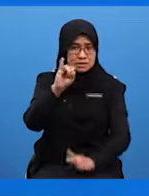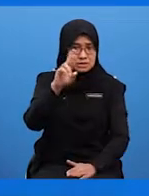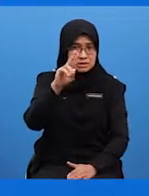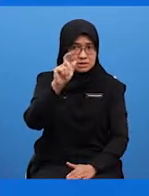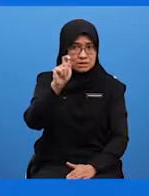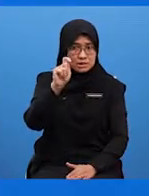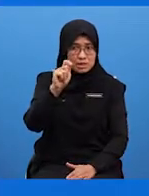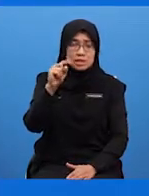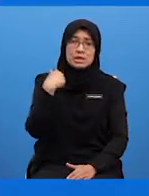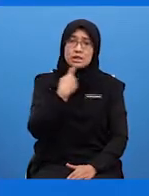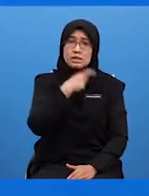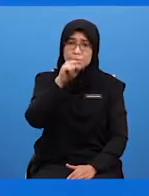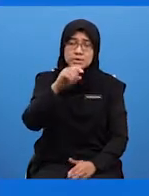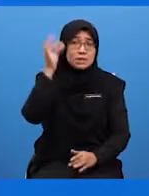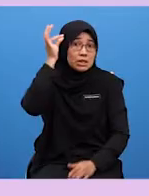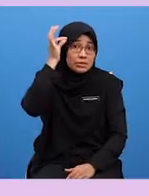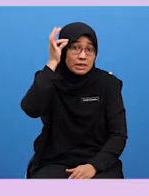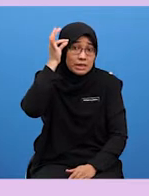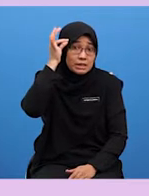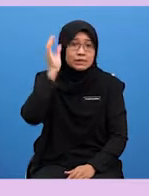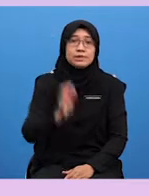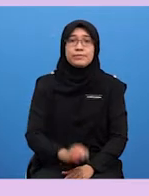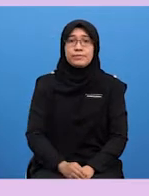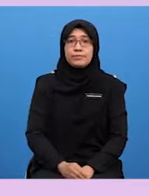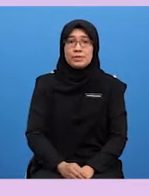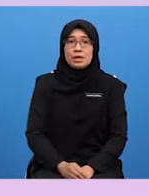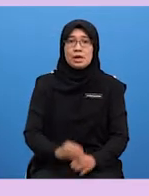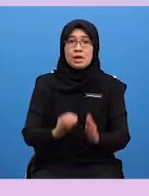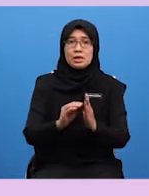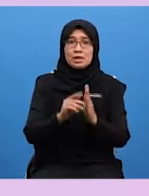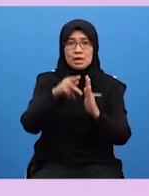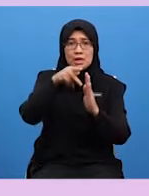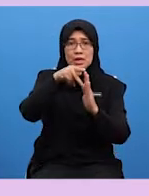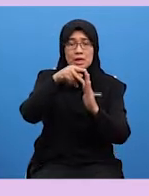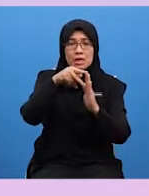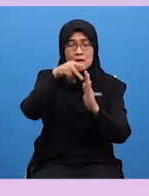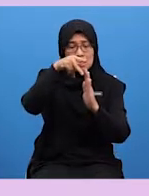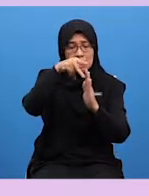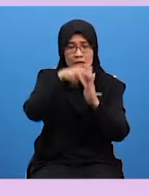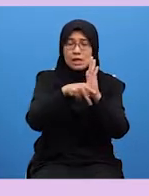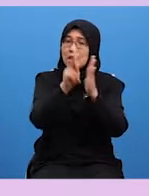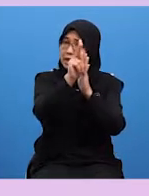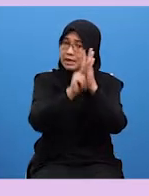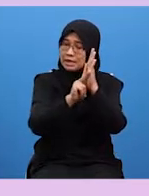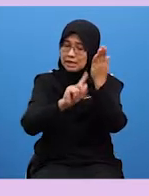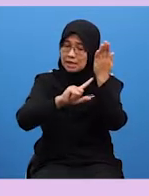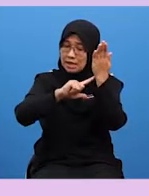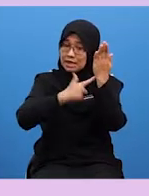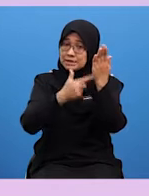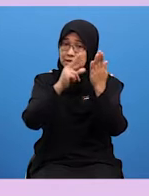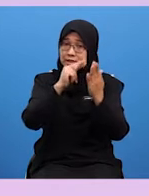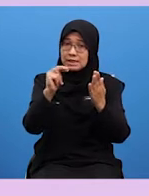sendiri Baik, manakala keaslian pula ialah penghasilan rekaan yang dihasilkan merupakan